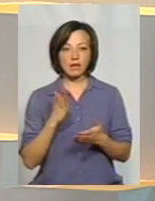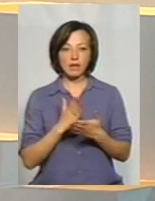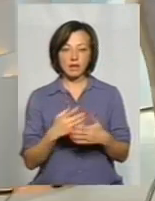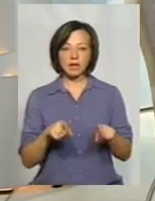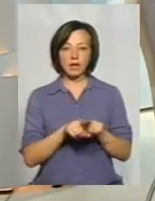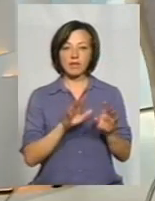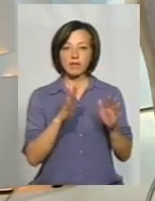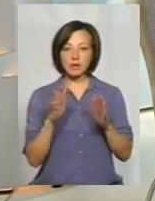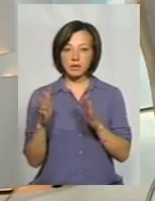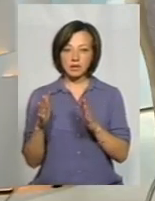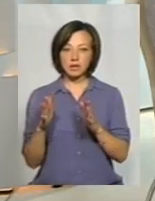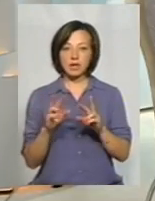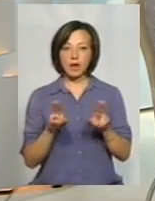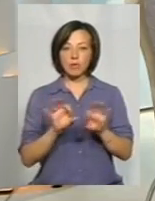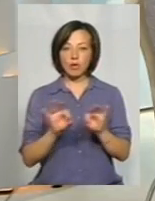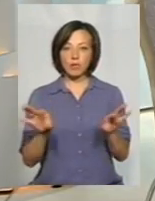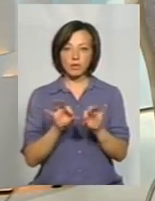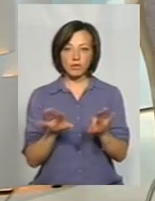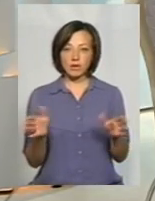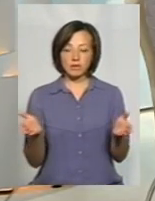такі випадки, як їх прокоментувати.